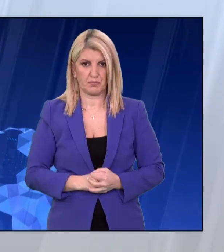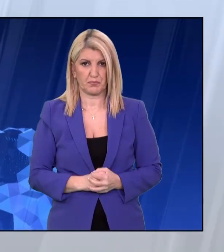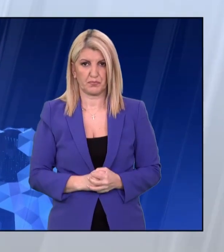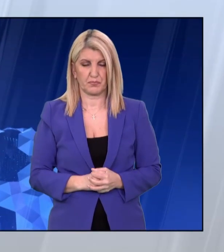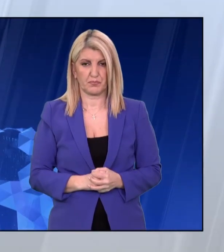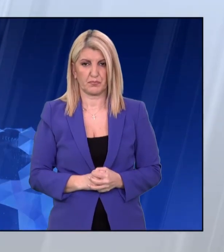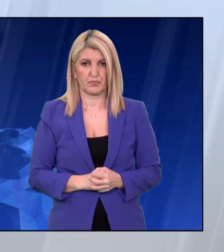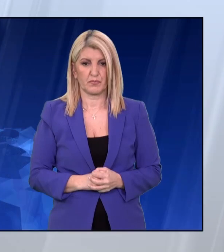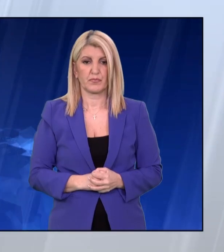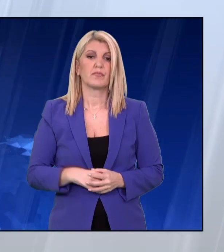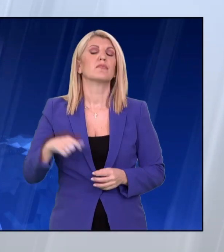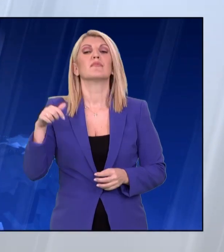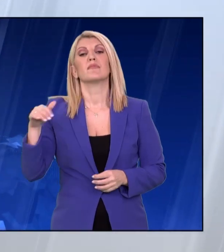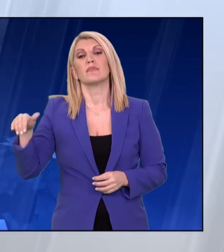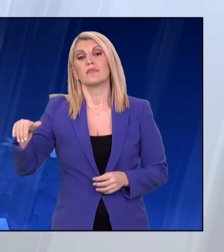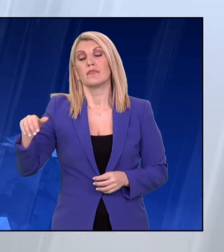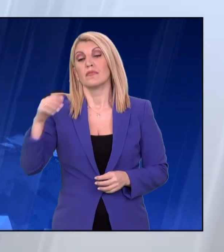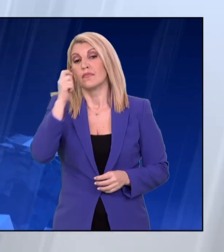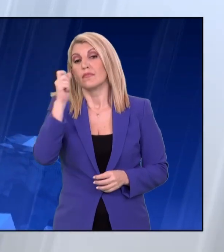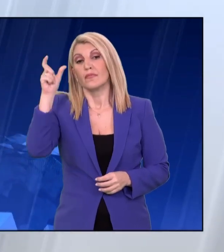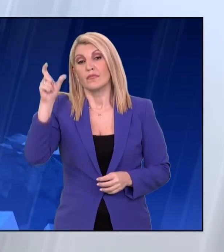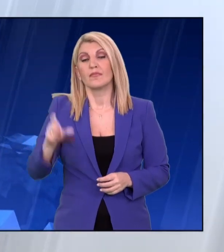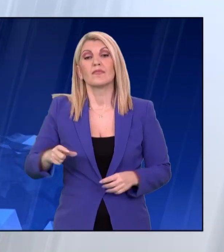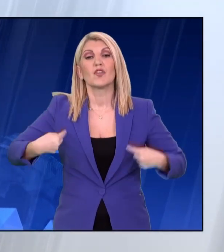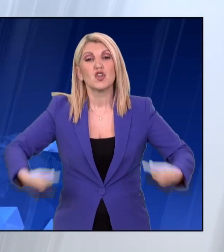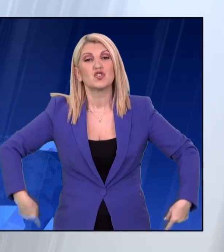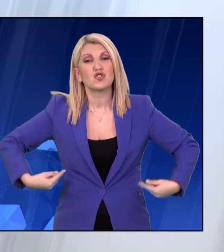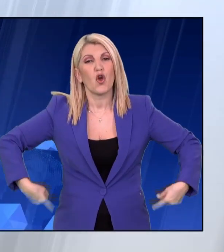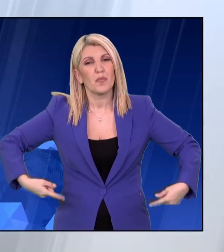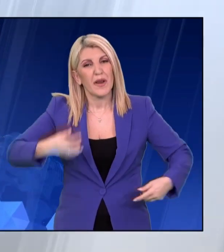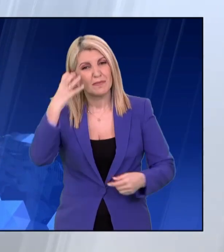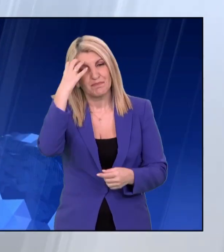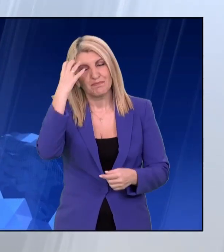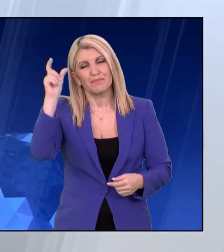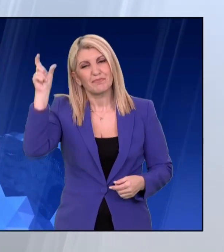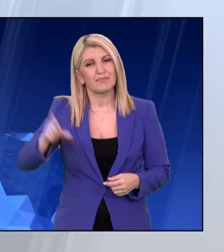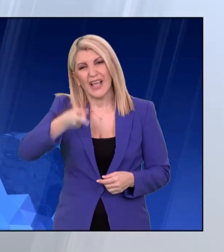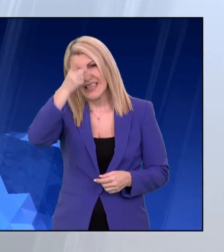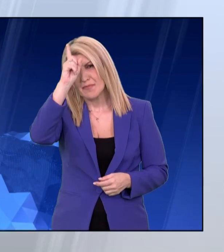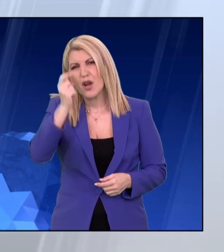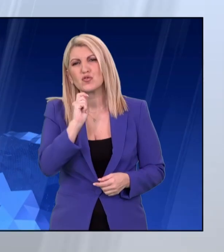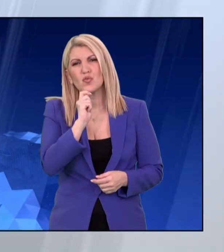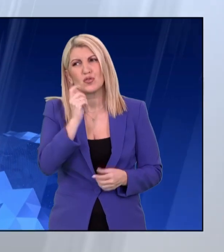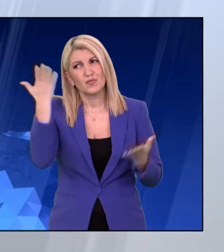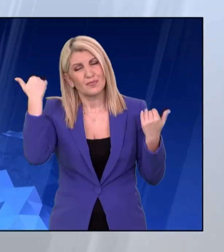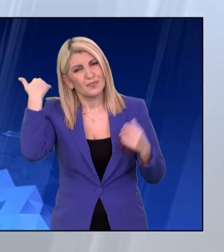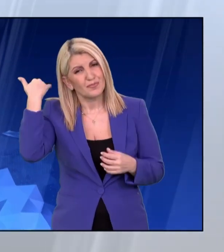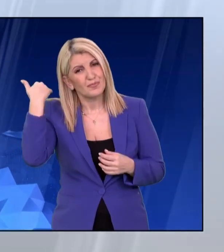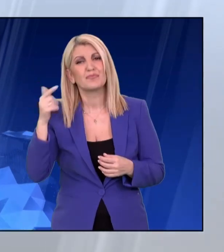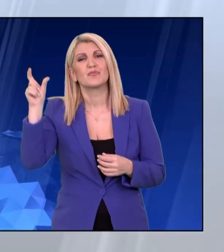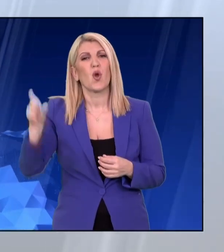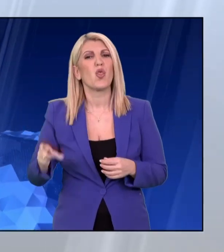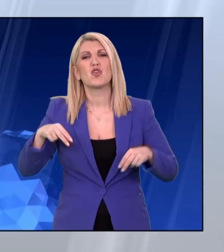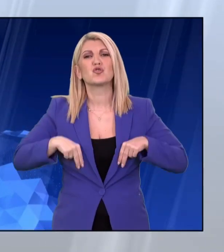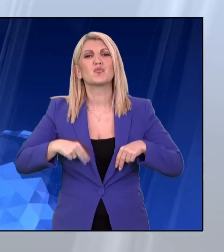Έφυγε από τη ζωή στα 81 του χρόνια ο Βόλφ Καντασόιμπλε, ο Γερμανός πολιτικός, ο οποίος επί μισό αιώνα έπαιξε καθοριστικό ρόλο στη